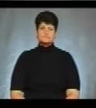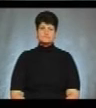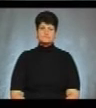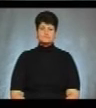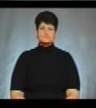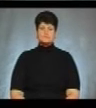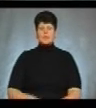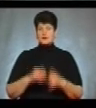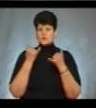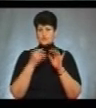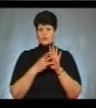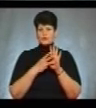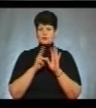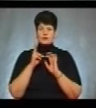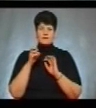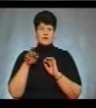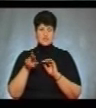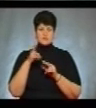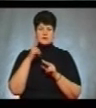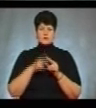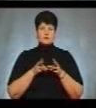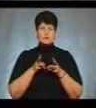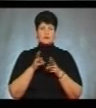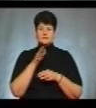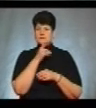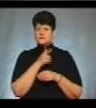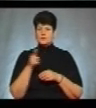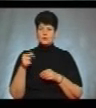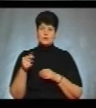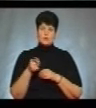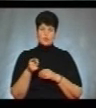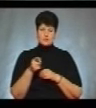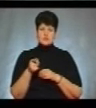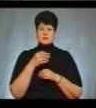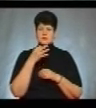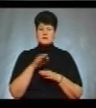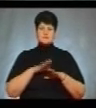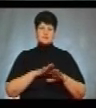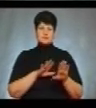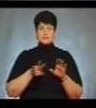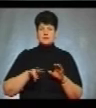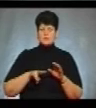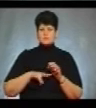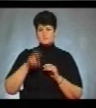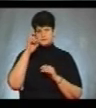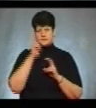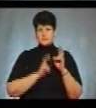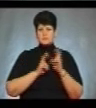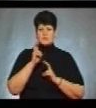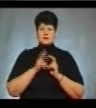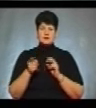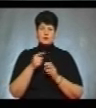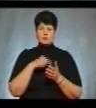Сьогодні 8 квітня завершився опалювальний сезон у Тернополі, повідомив заступник директора комунального підприємства